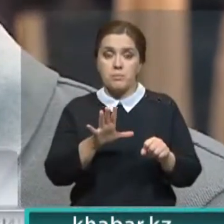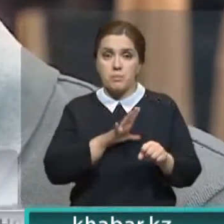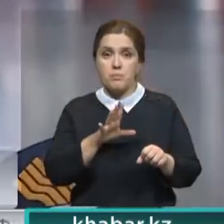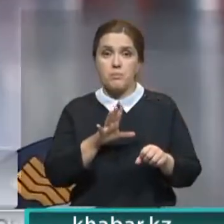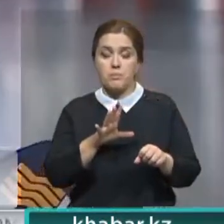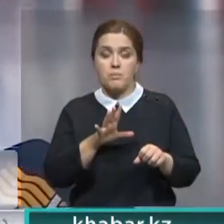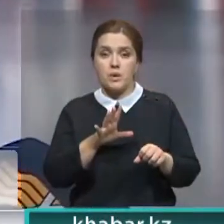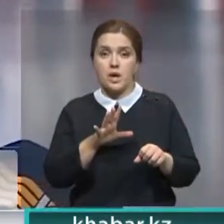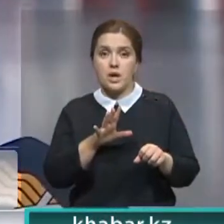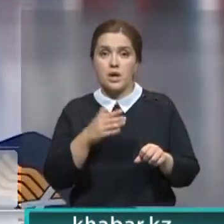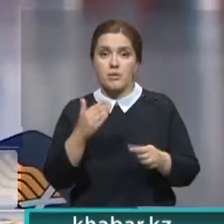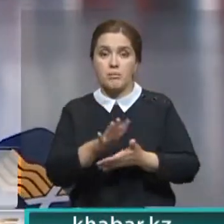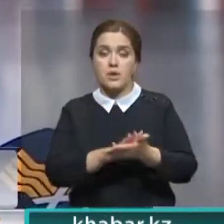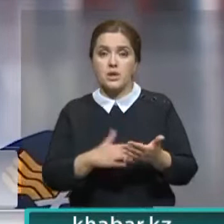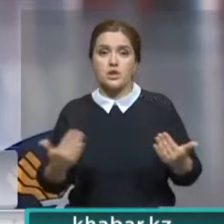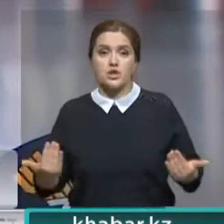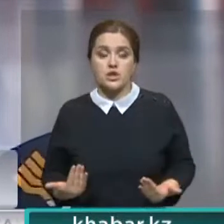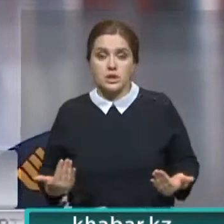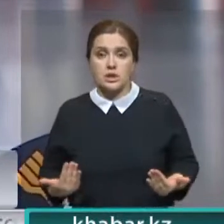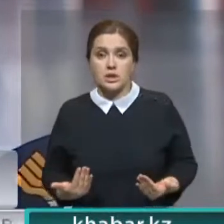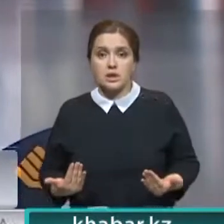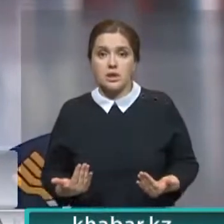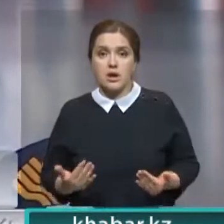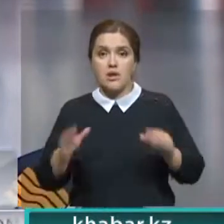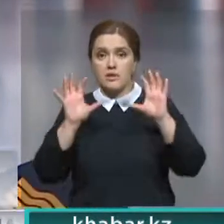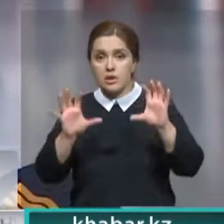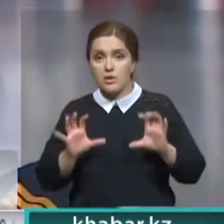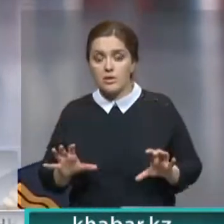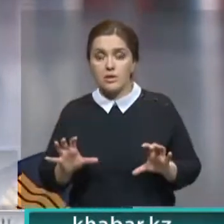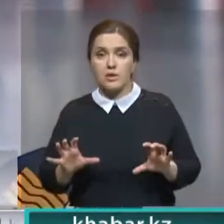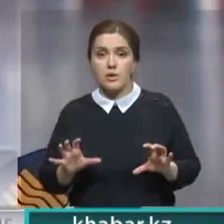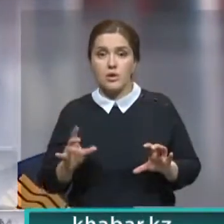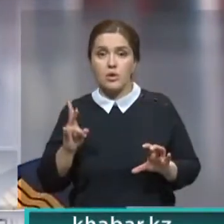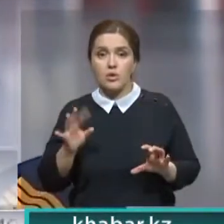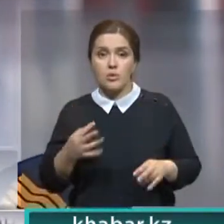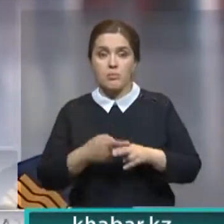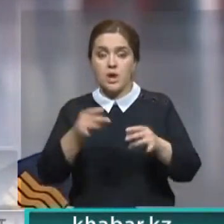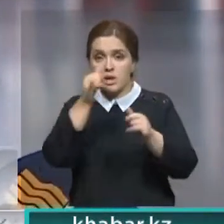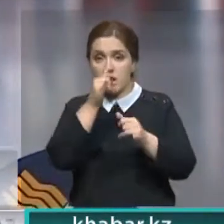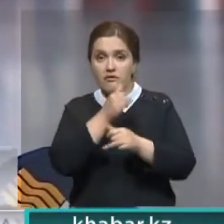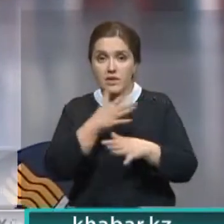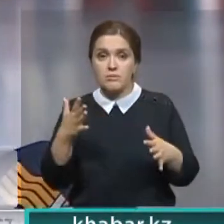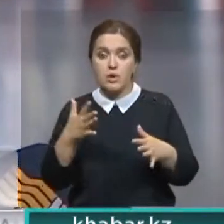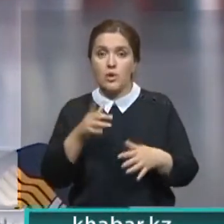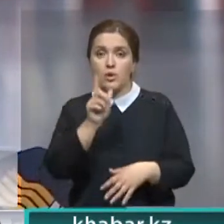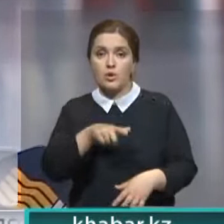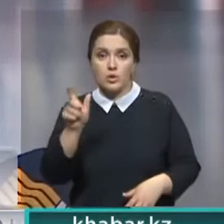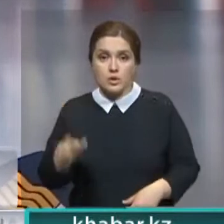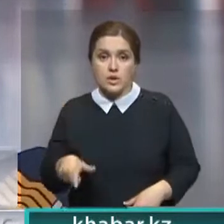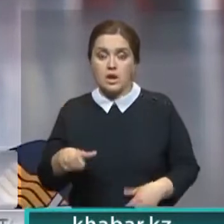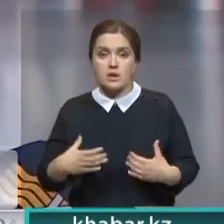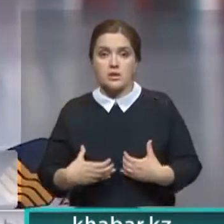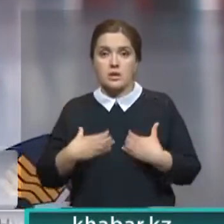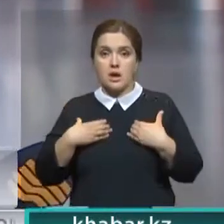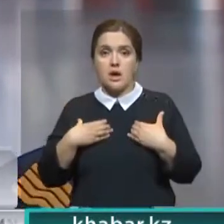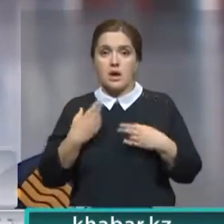продолжать жить как-то в рамках законности. Но это становится невозможным, потому что у людей дикий страх,